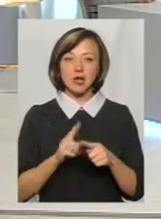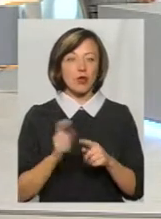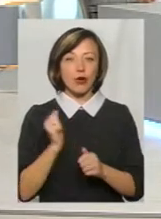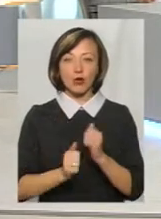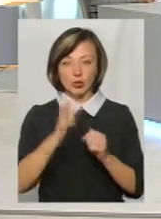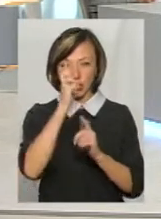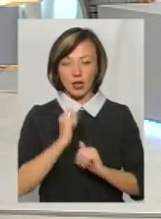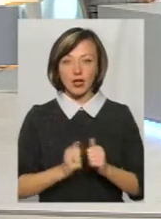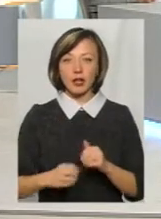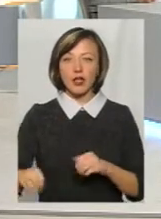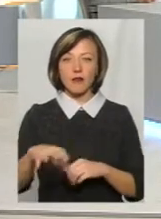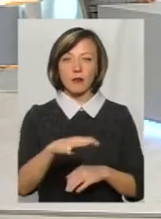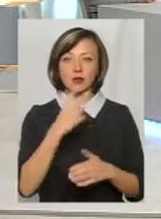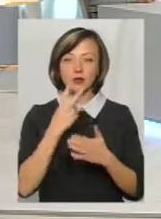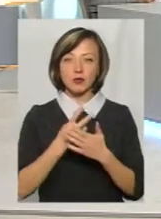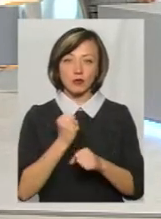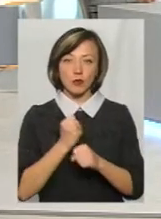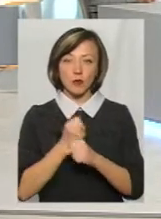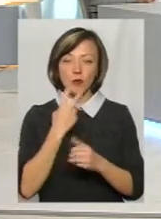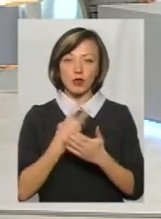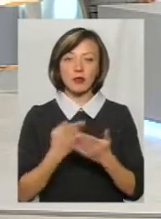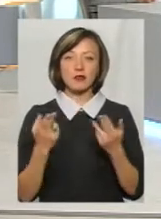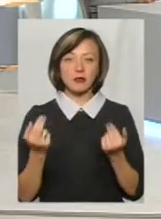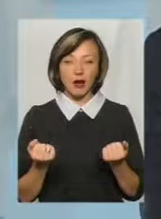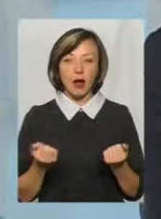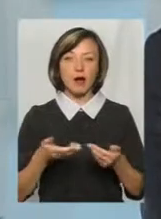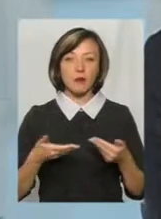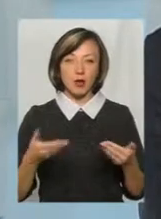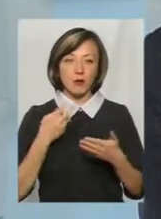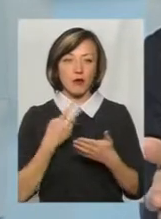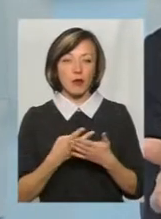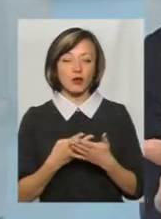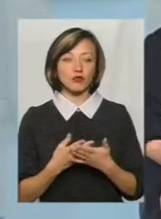країна європейська це зробила. Показали. Так, ми побачили.